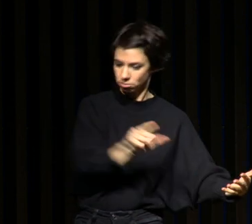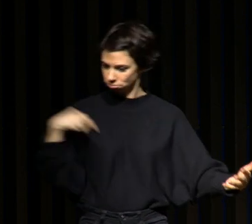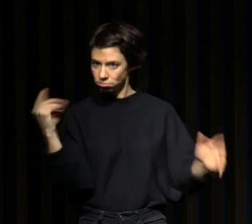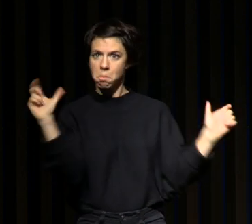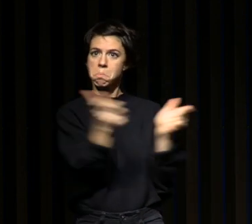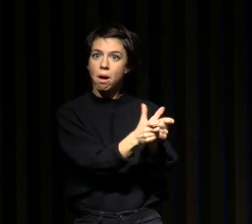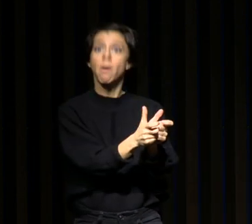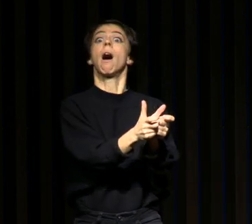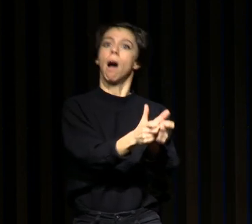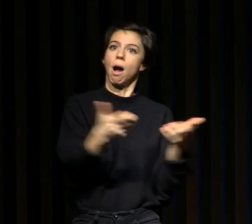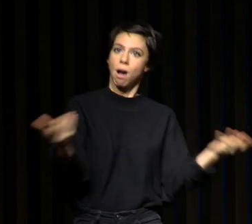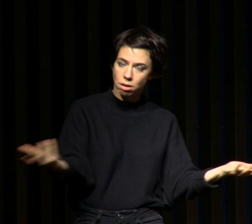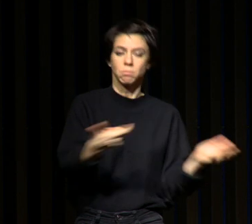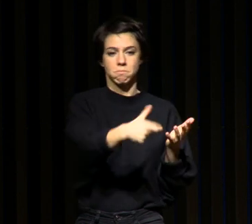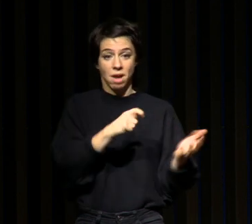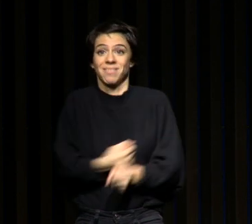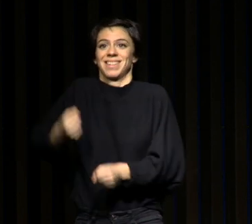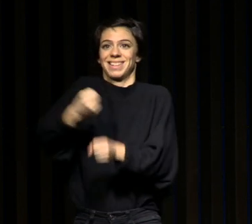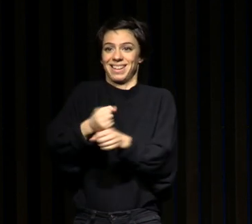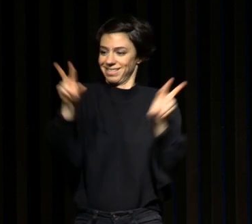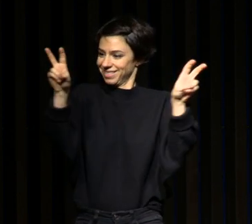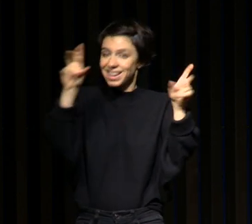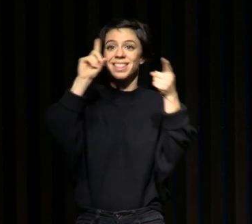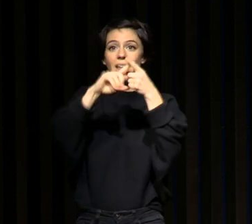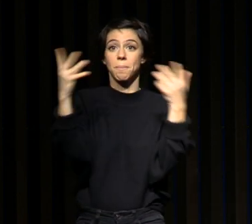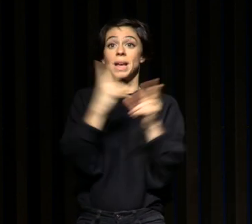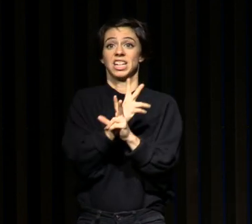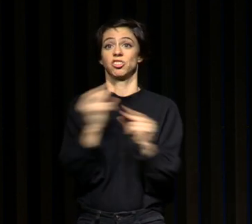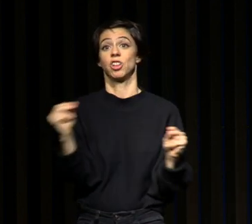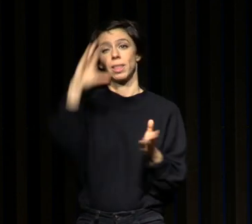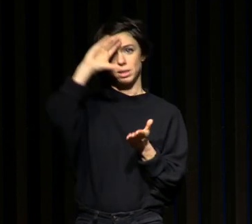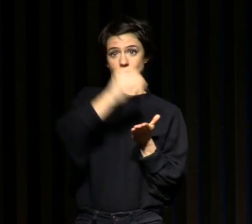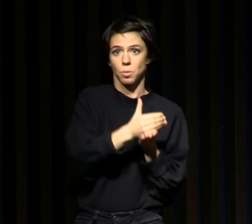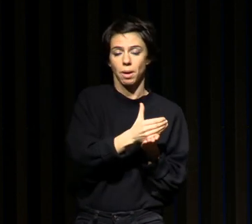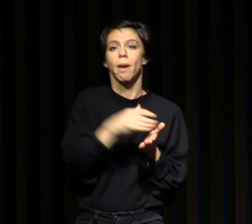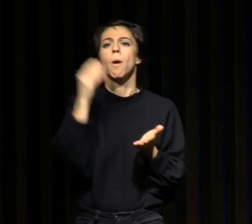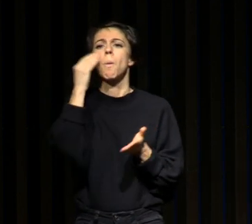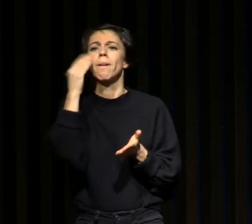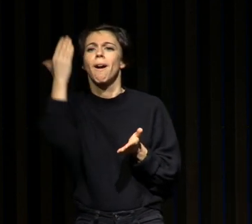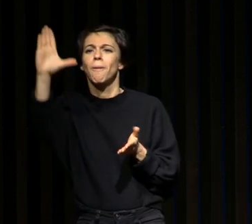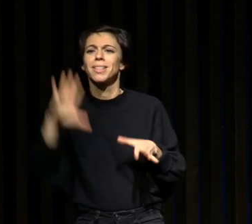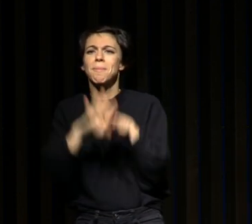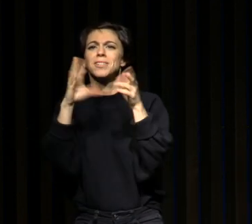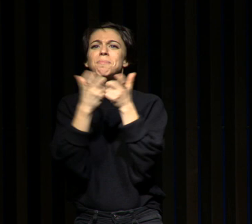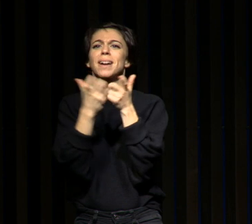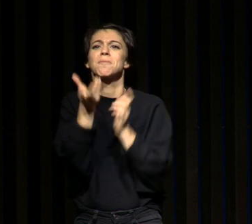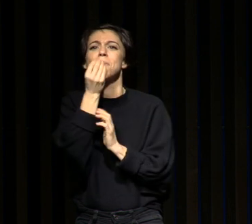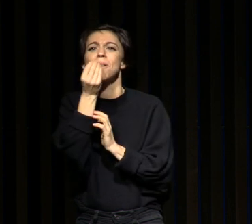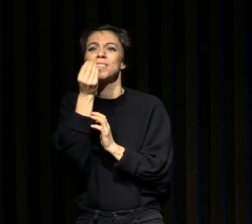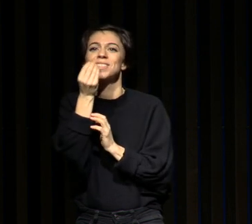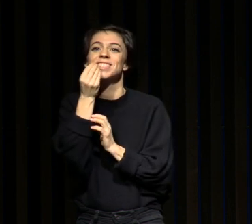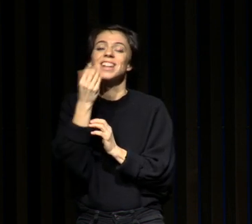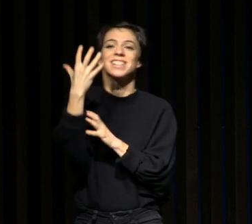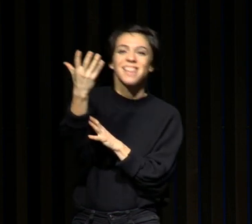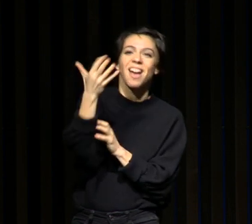est le concept d'hygiène du sommeil. Vous connaissez probablement tous 5 fruits et légumes et 10 000 pas par jour qui sont des comportements de santé